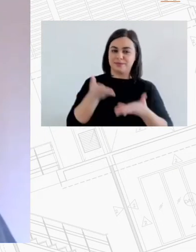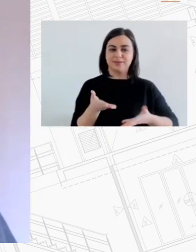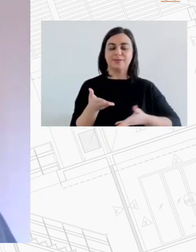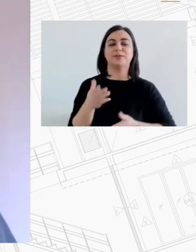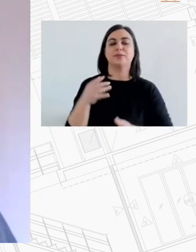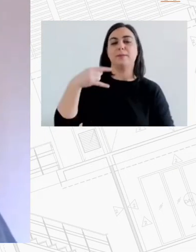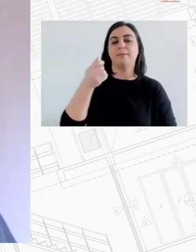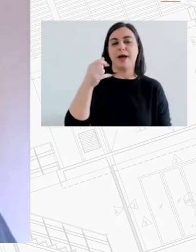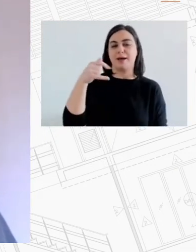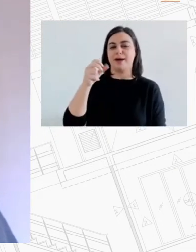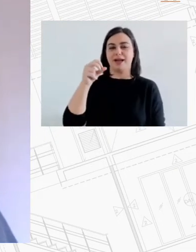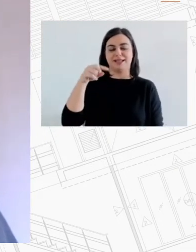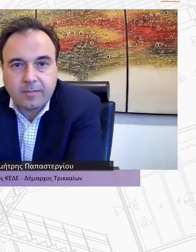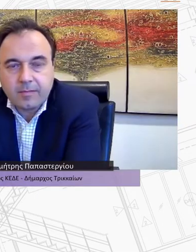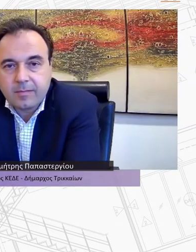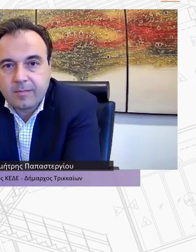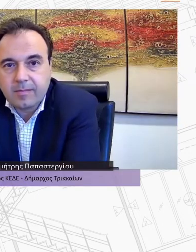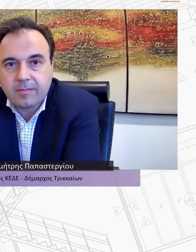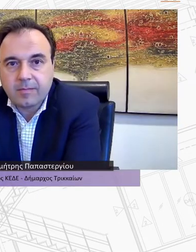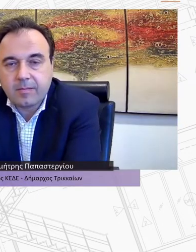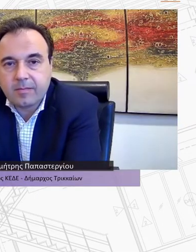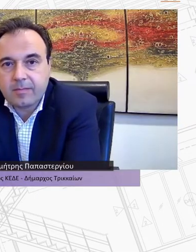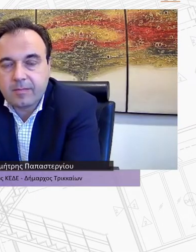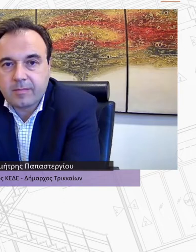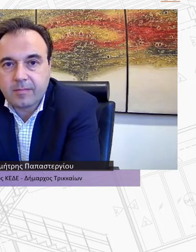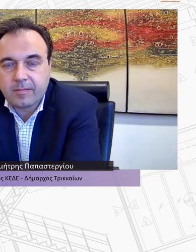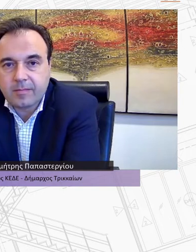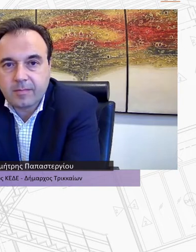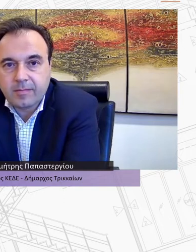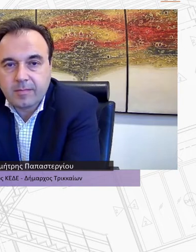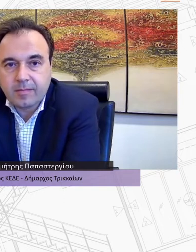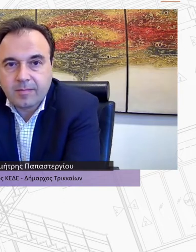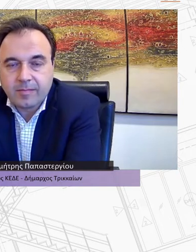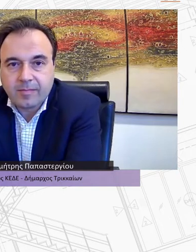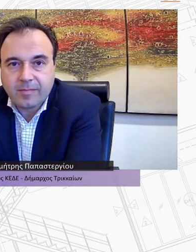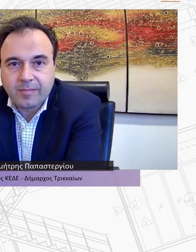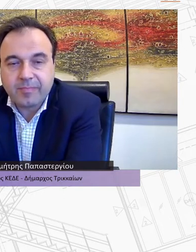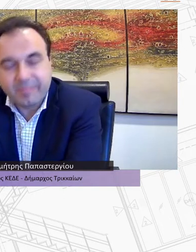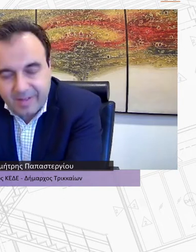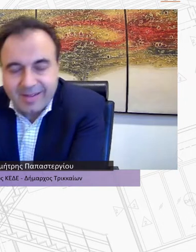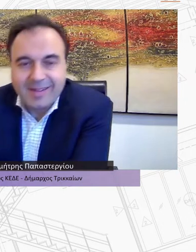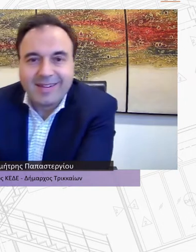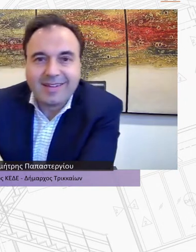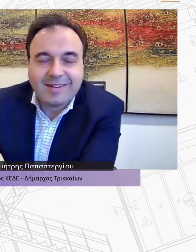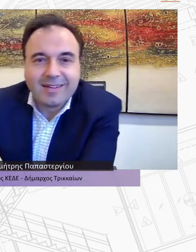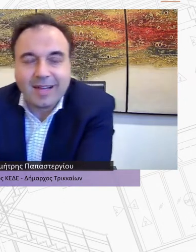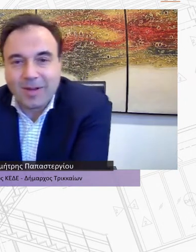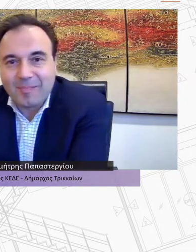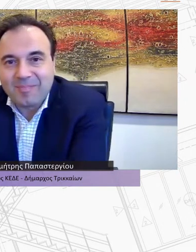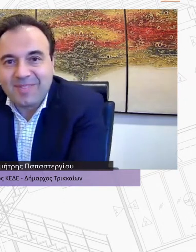Κεντρικής Ένωσης Δήμων Ελλάδος και Δήμαρχος Τρικαίων ο οποίος θα απευθεί να είναι χαιρετισμός στην εκδηλώση Κύριε Παστεργίου